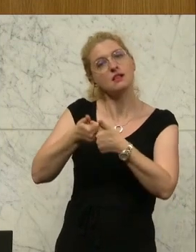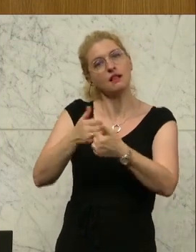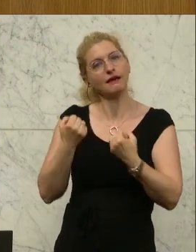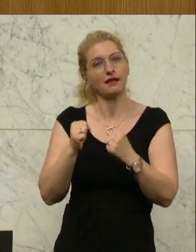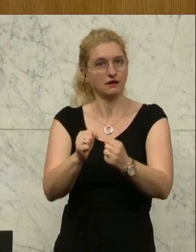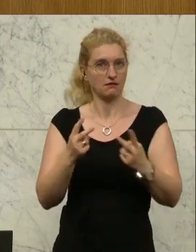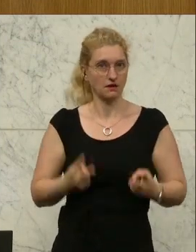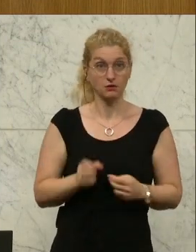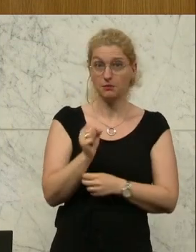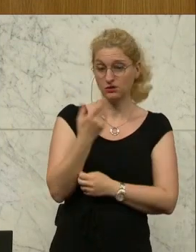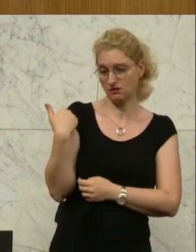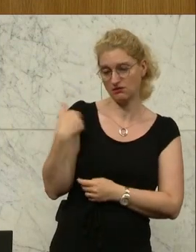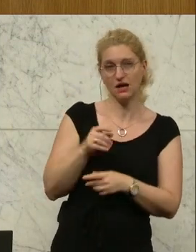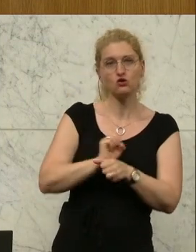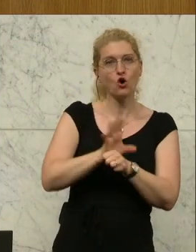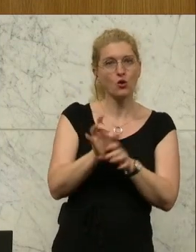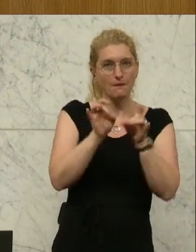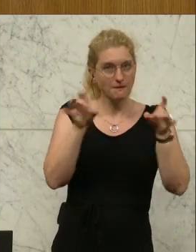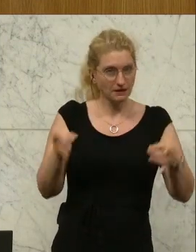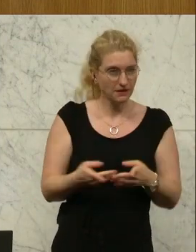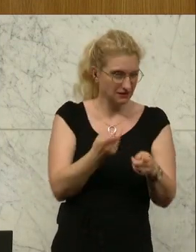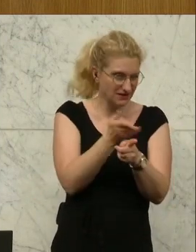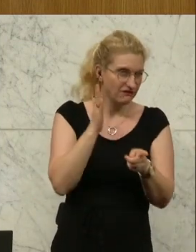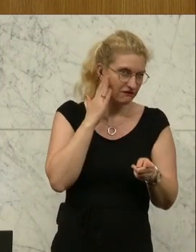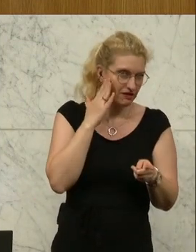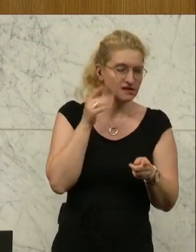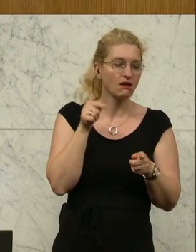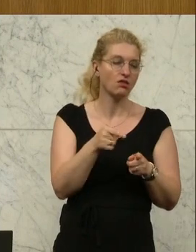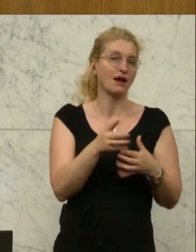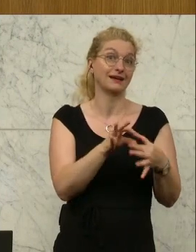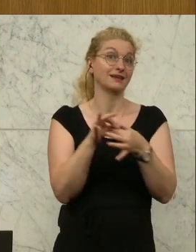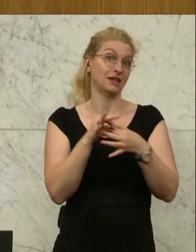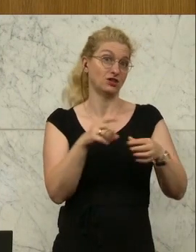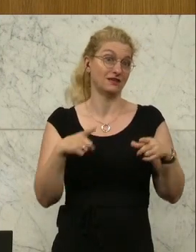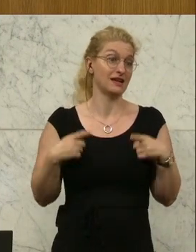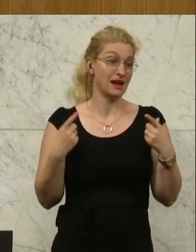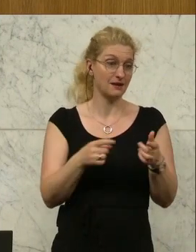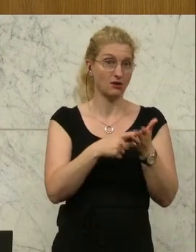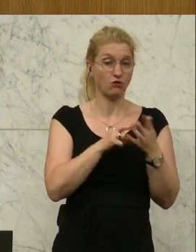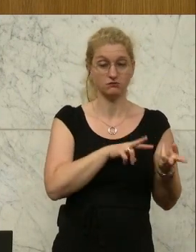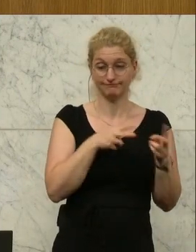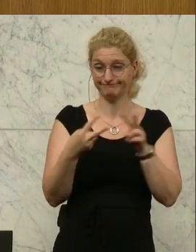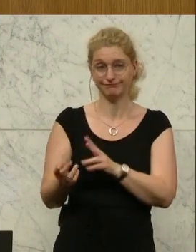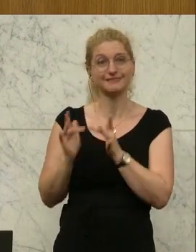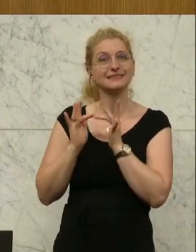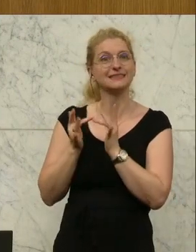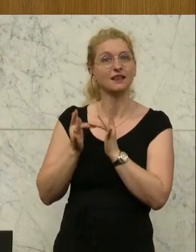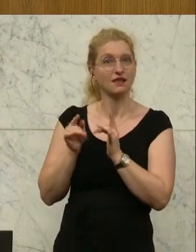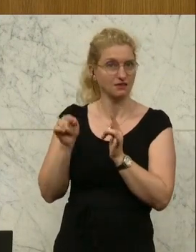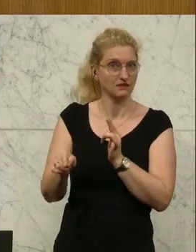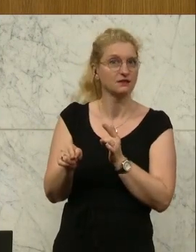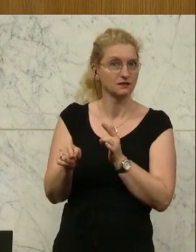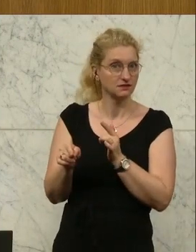Corona-Pandemie, Sie wissen es aus, Sie kennen es aus, hat sich das gesellschaftliche Leben oft auch ins Internet und in den Cyberraum